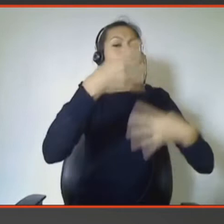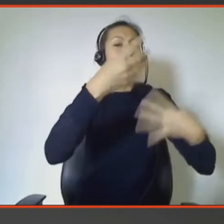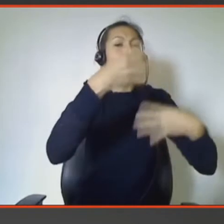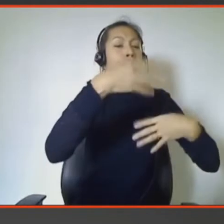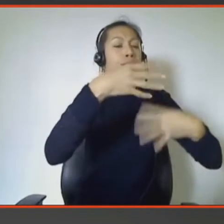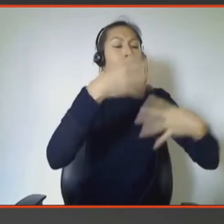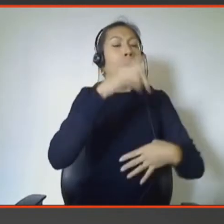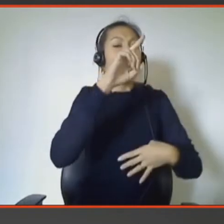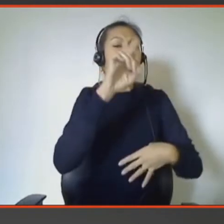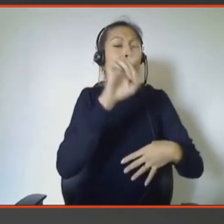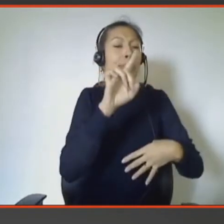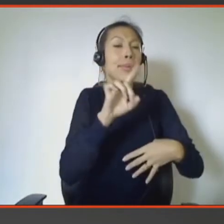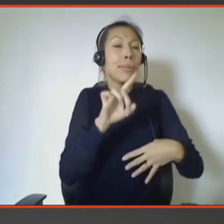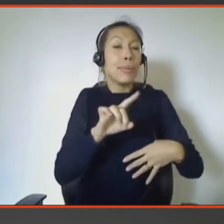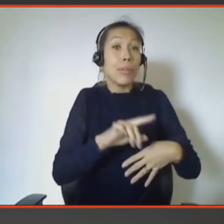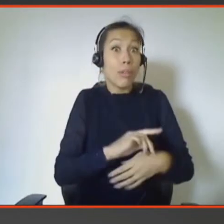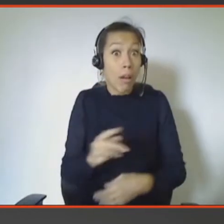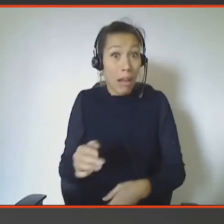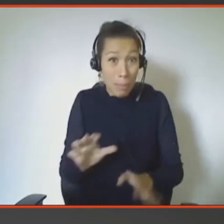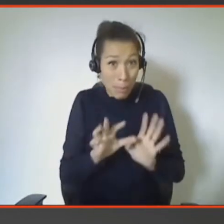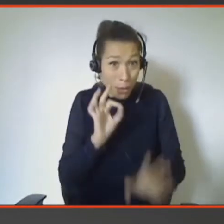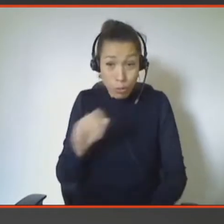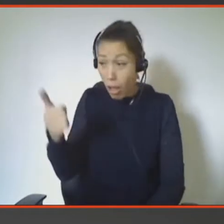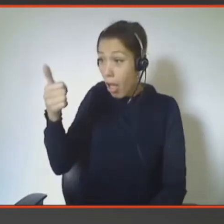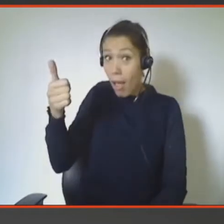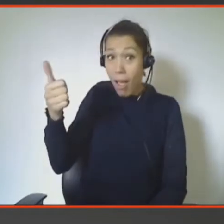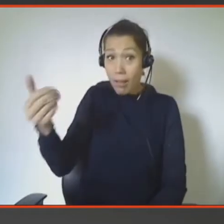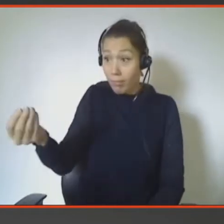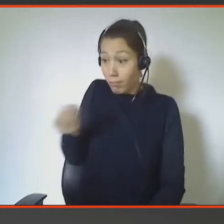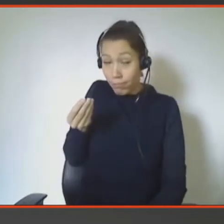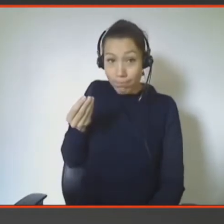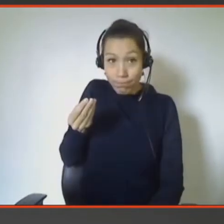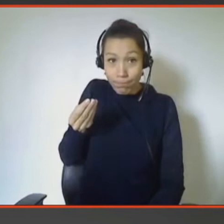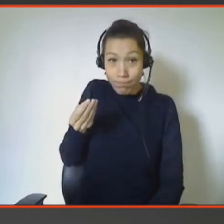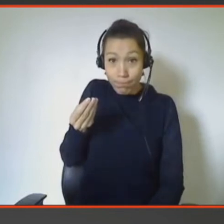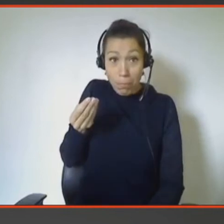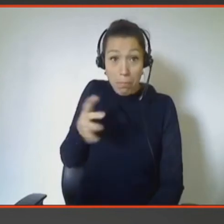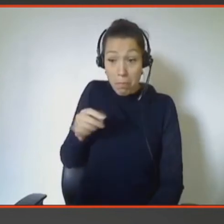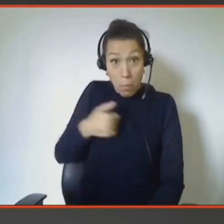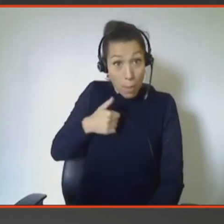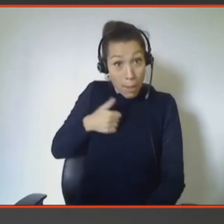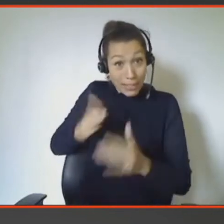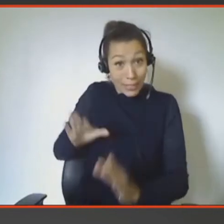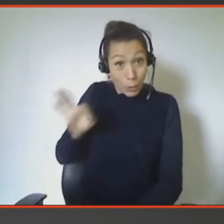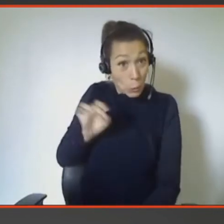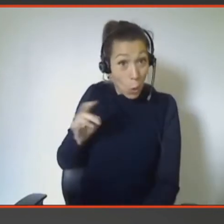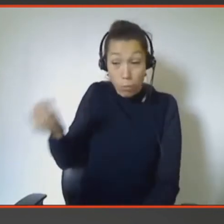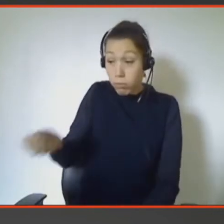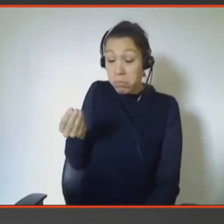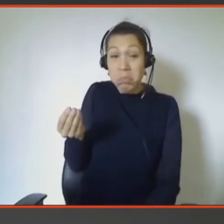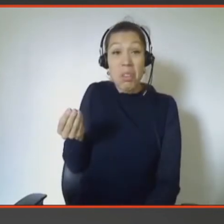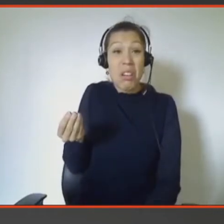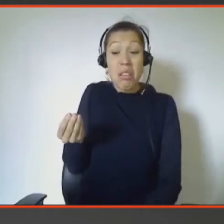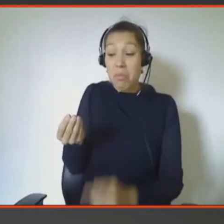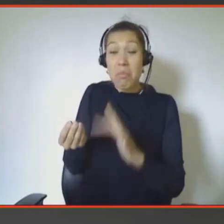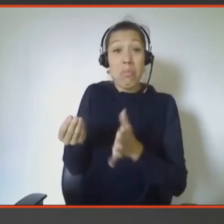souvenir avec qui et quel moment. Non, vous avez vraiment là une seule photo. Vous ne l'avez pas choisie, elle est escalée. Peut-être que même pas une photo que vous auriez regardée,